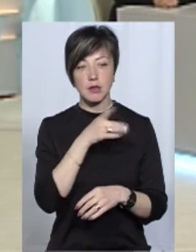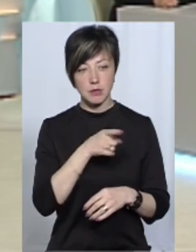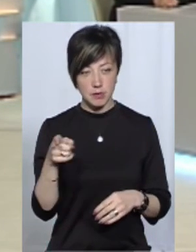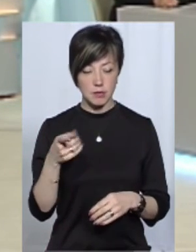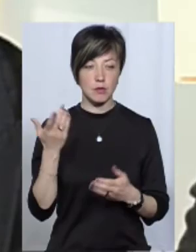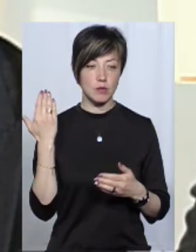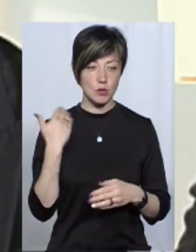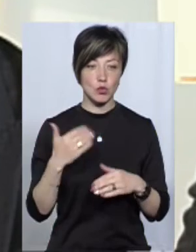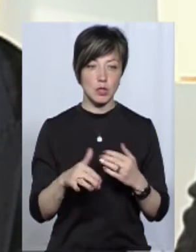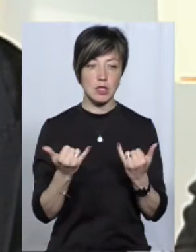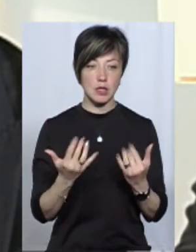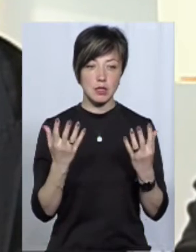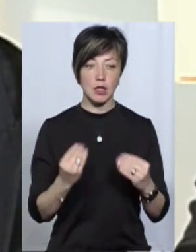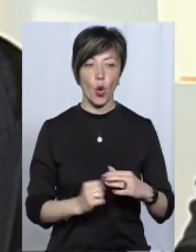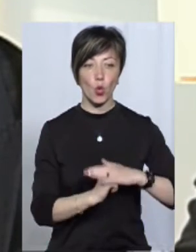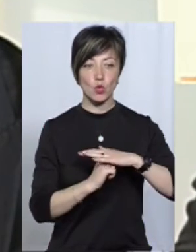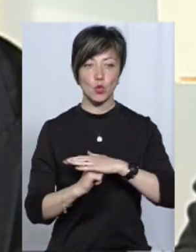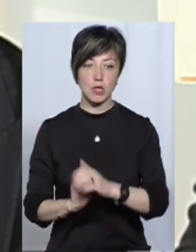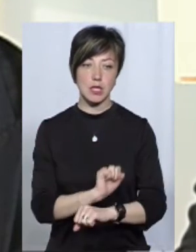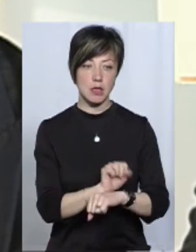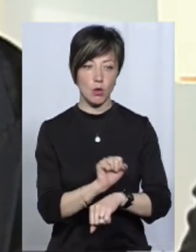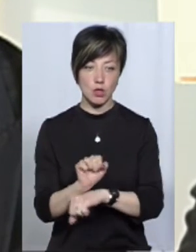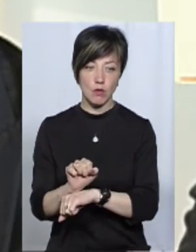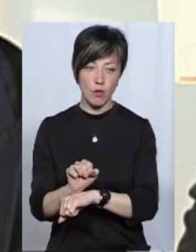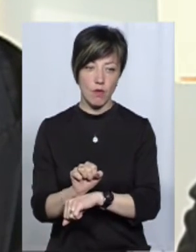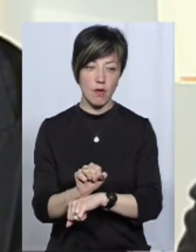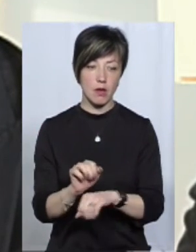це вже виконали, на даний час конструкції стоять законсервовані,